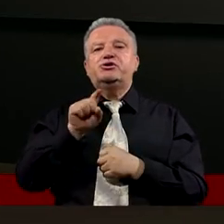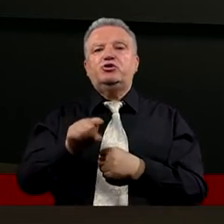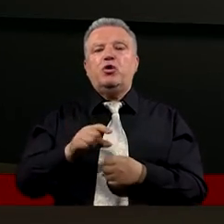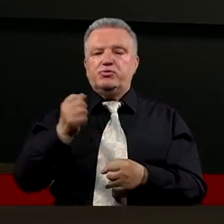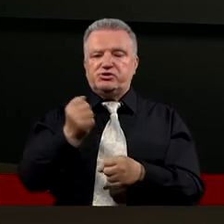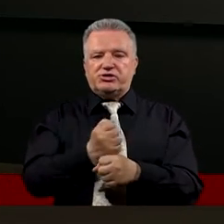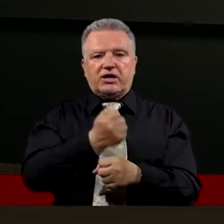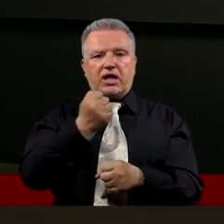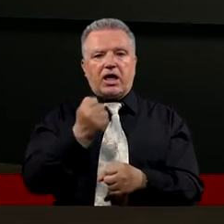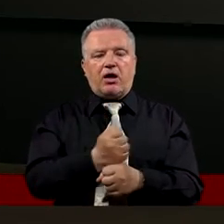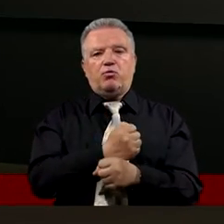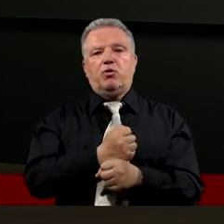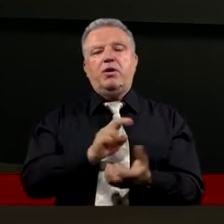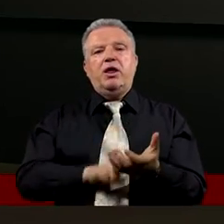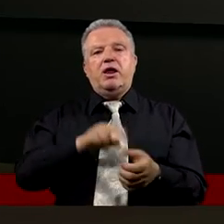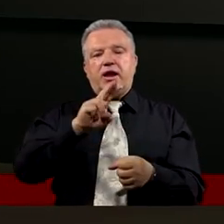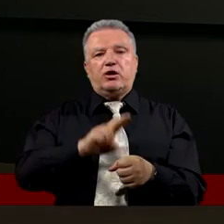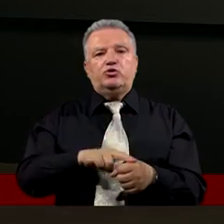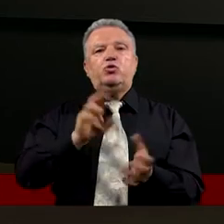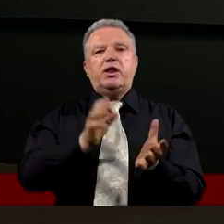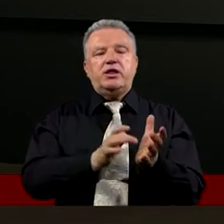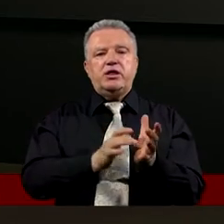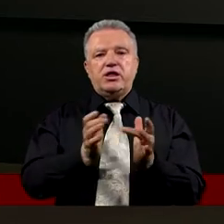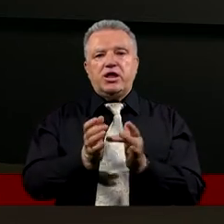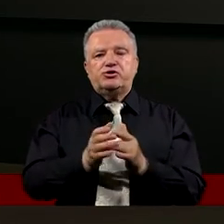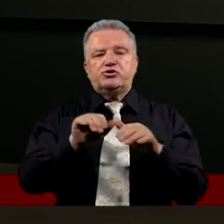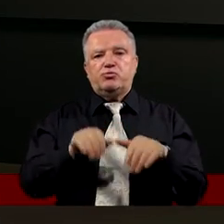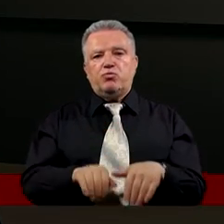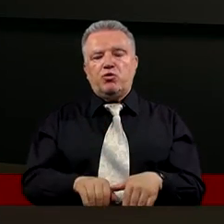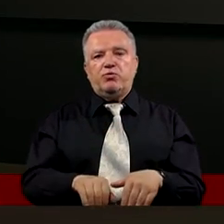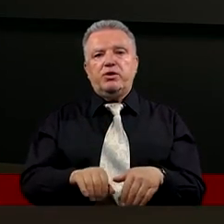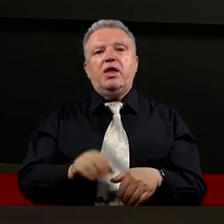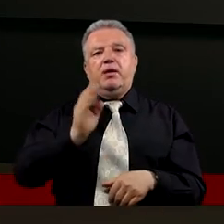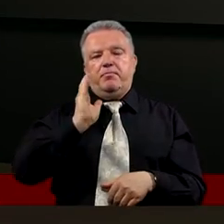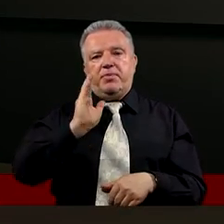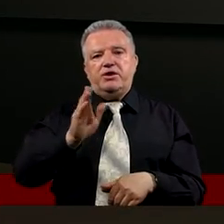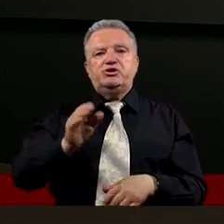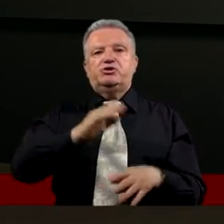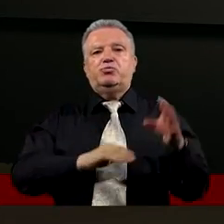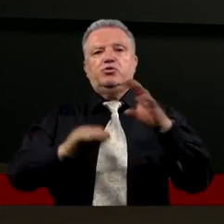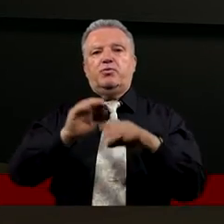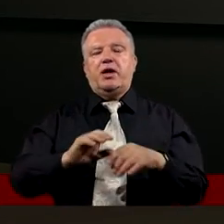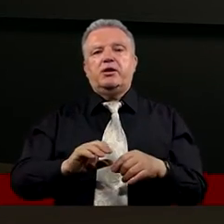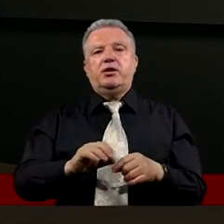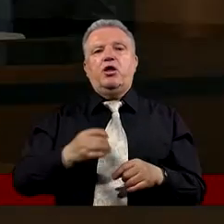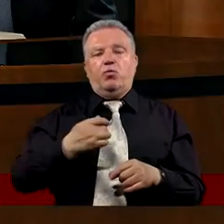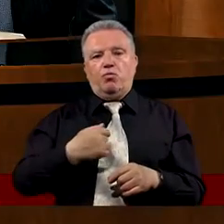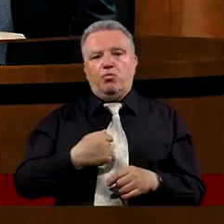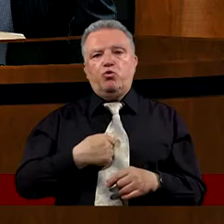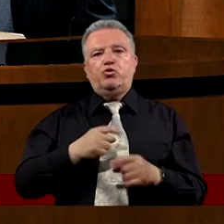opoką Tą skałą Na której Chrystus mówi Iż budował będzie swój Kościół